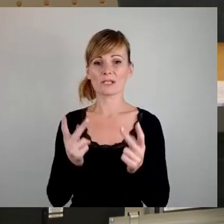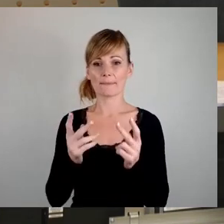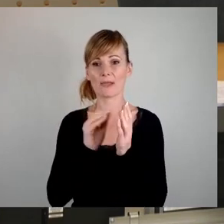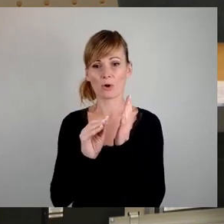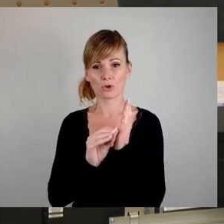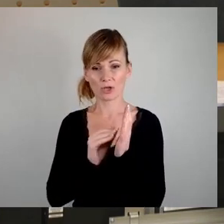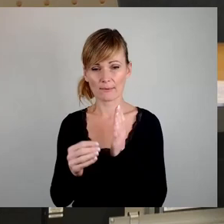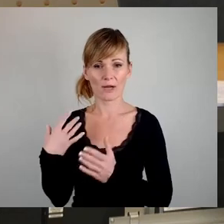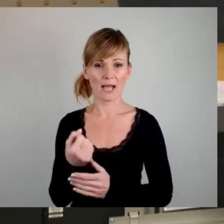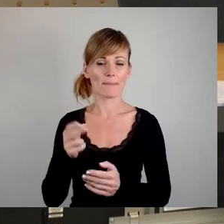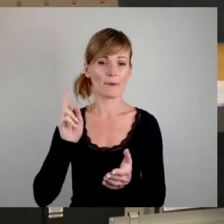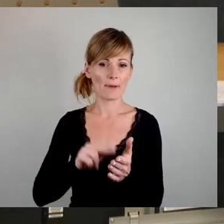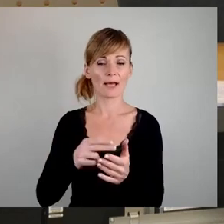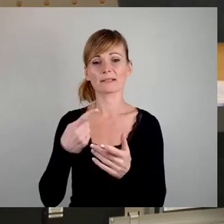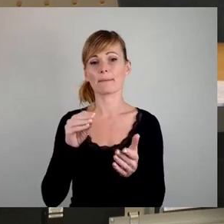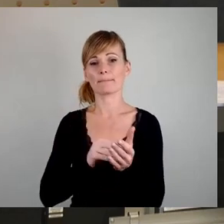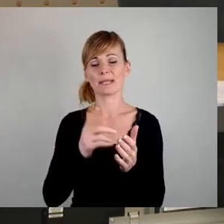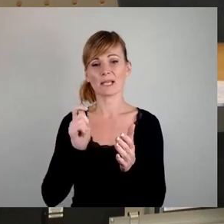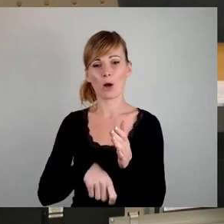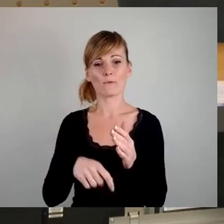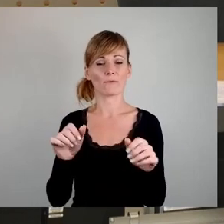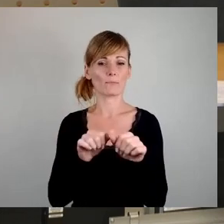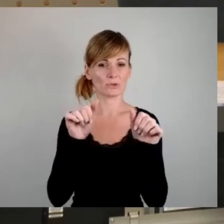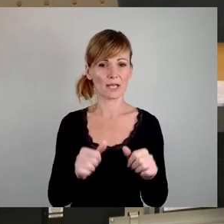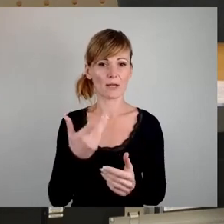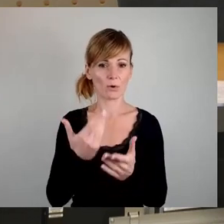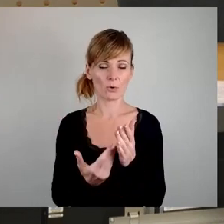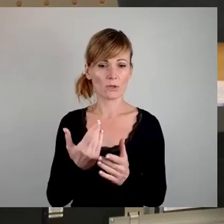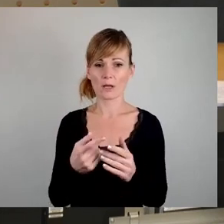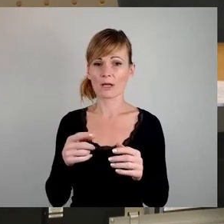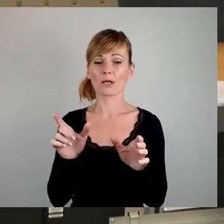Mietkaufmodelle, einheimische Modelle oder auch Genossenschaftsmodelle gedeckt werden können.